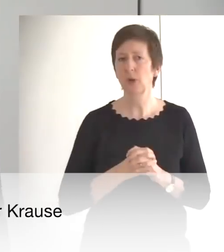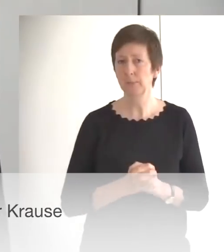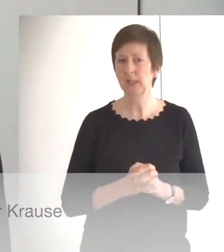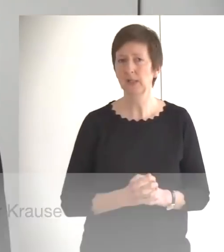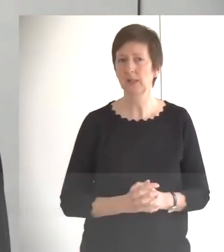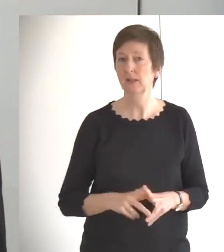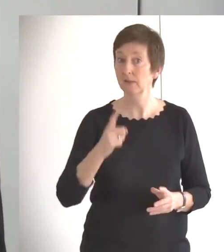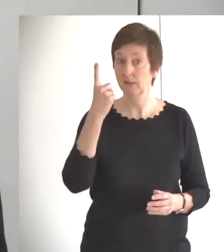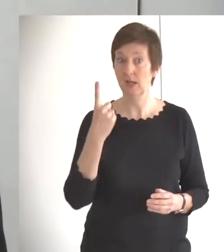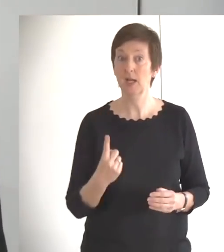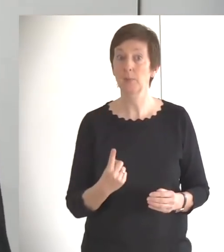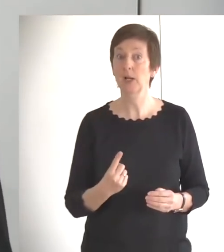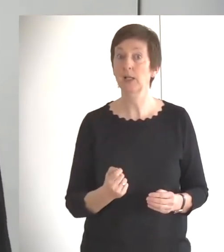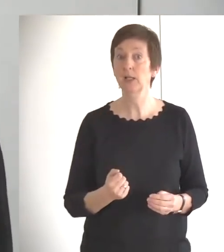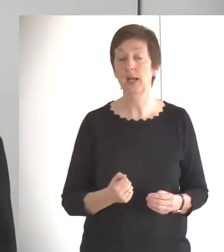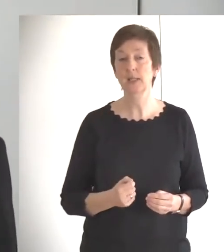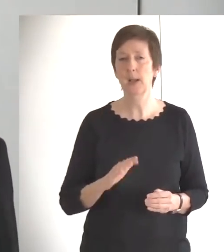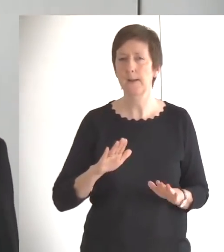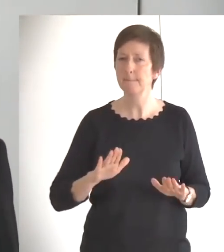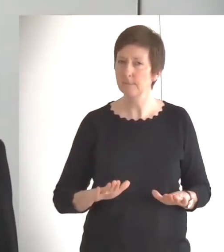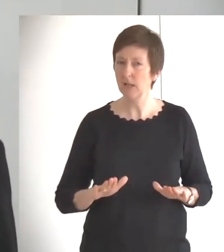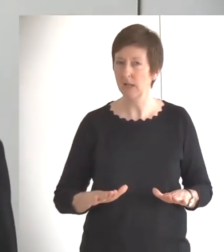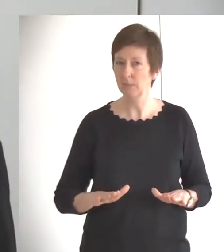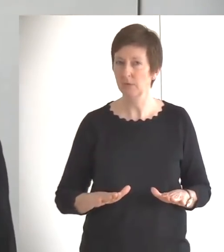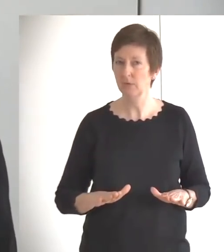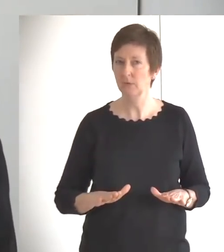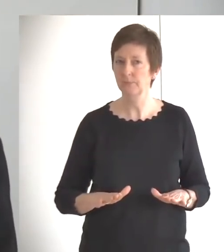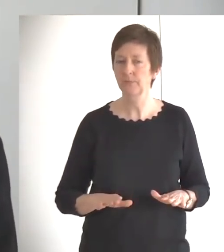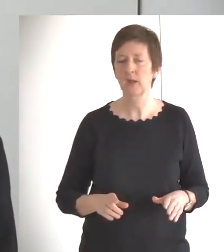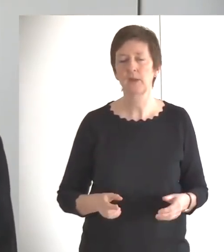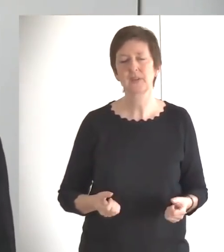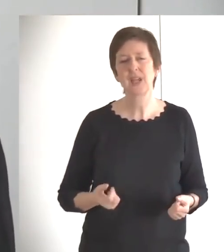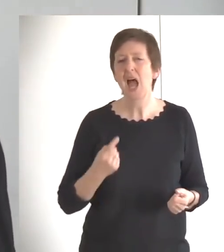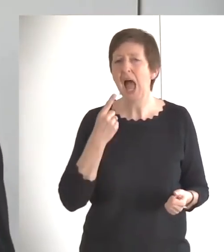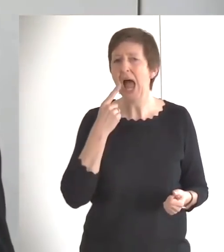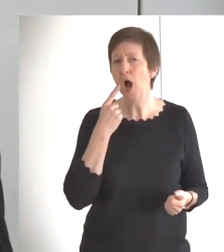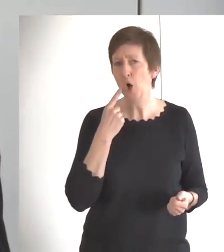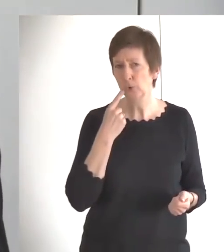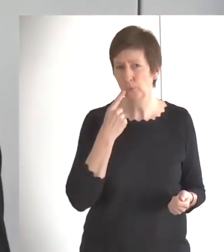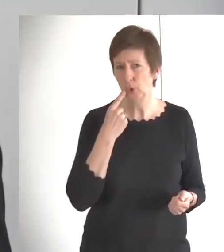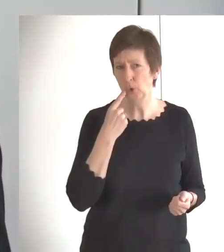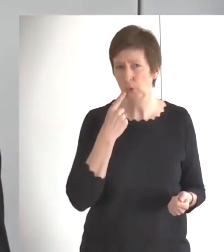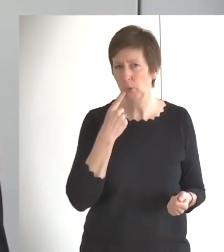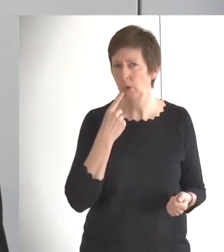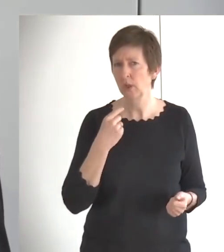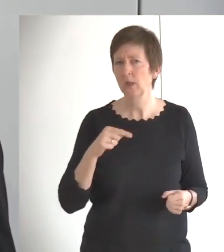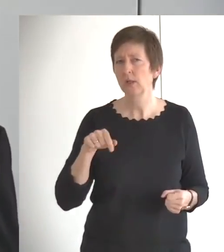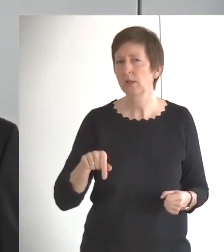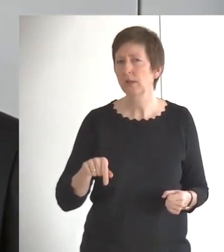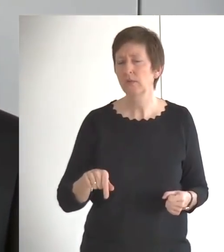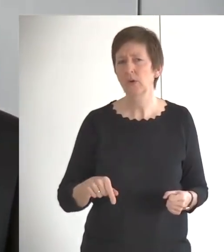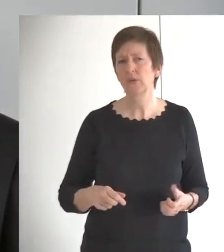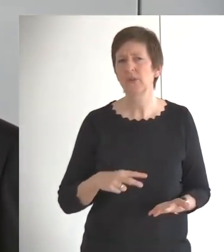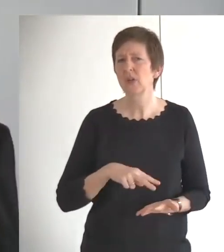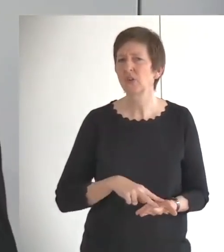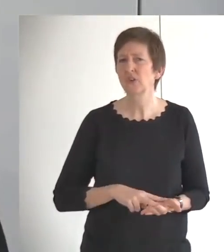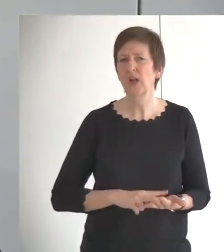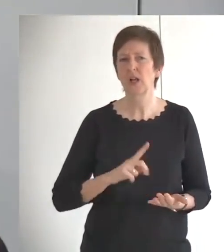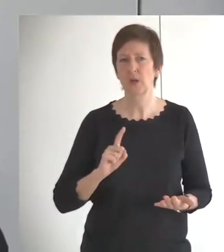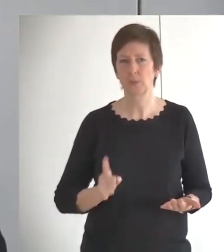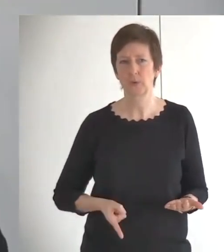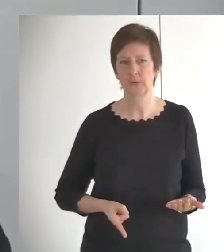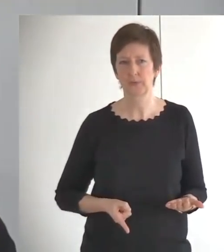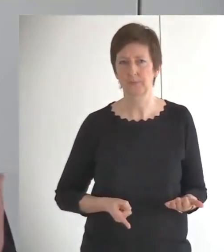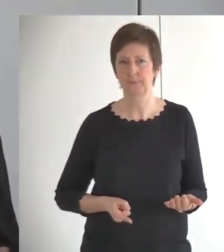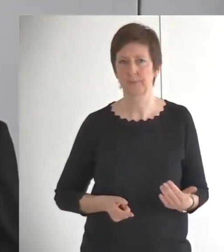Einmaligkeit bleibt. Aber das sind Herausforderungen, denen wir uns auch stellen müssen und auch stellen können, denn der große Gott hat